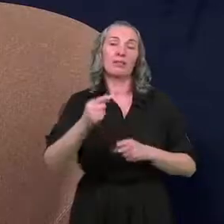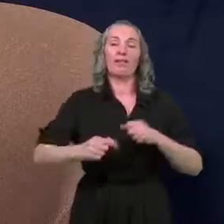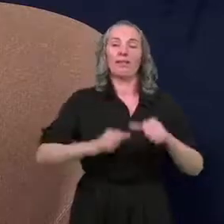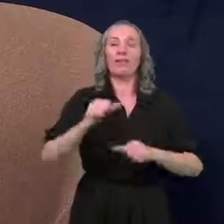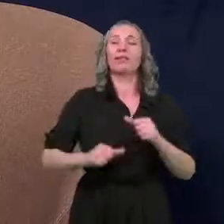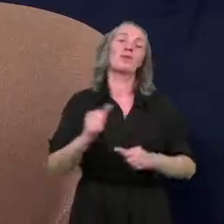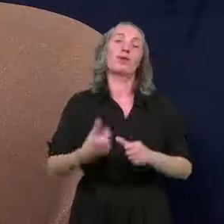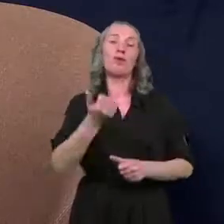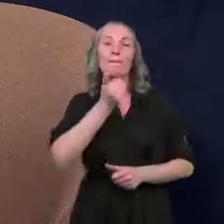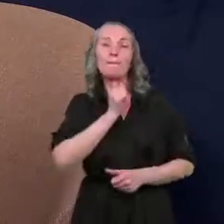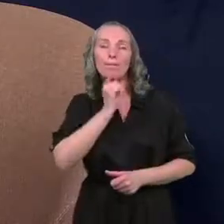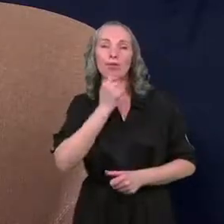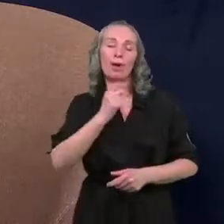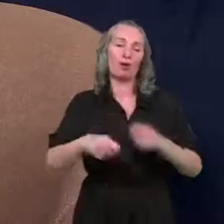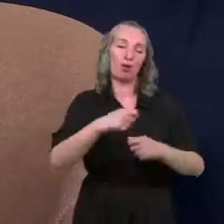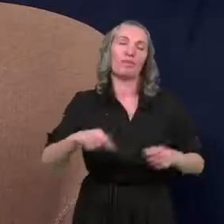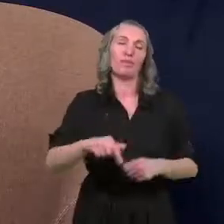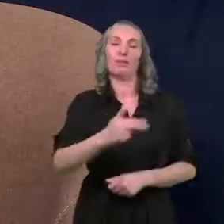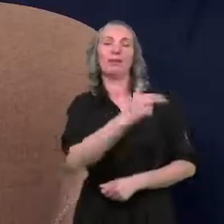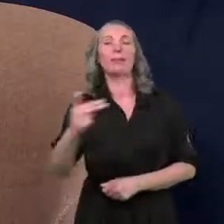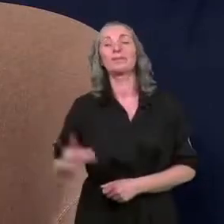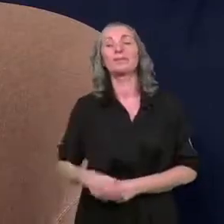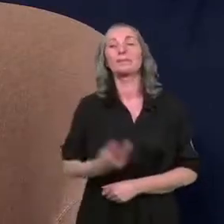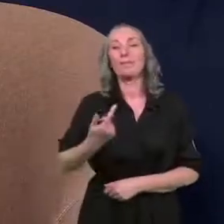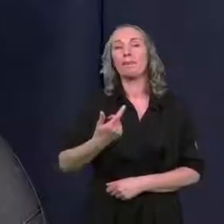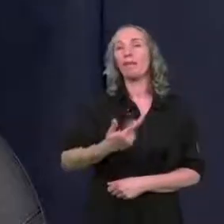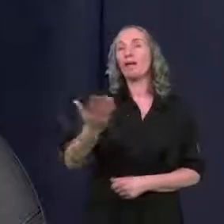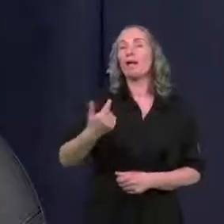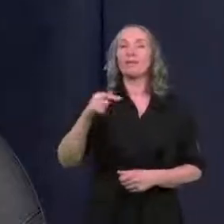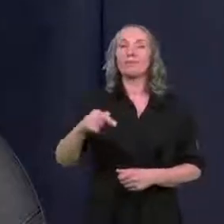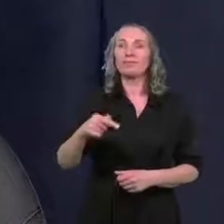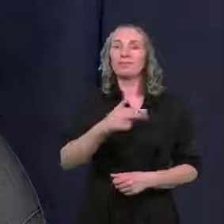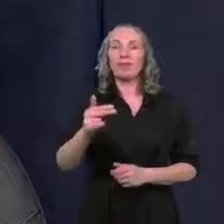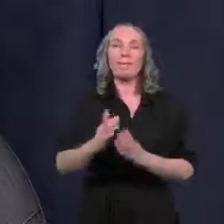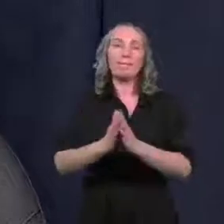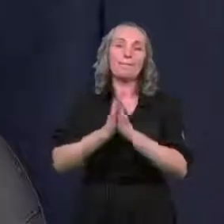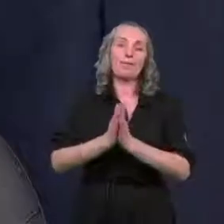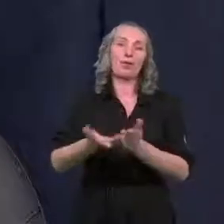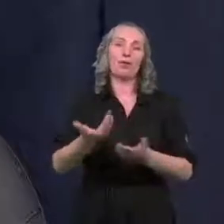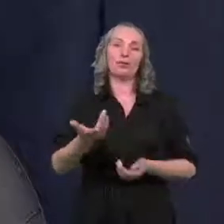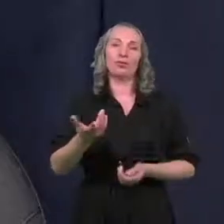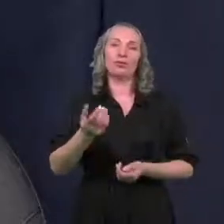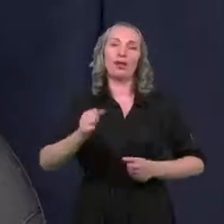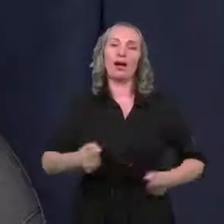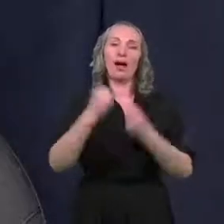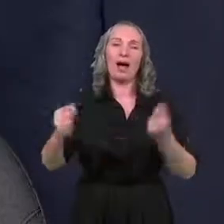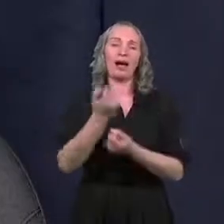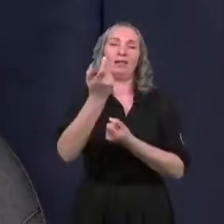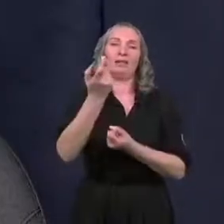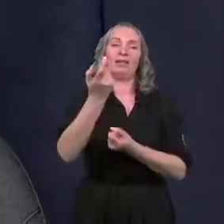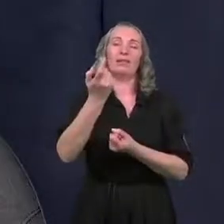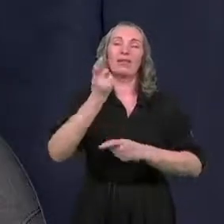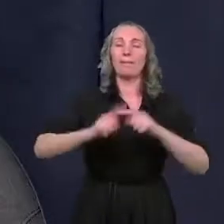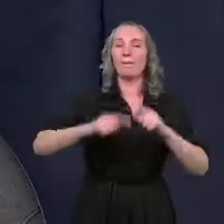w tym roku spróbować spróbować rozwiązać ten temat. Znaczy tutaj, drodzy Państwo, aż się prosi o taką bardziej aktywną politykę państwa w tym